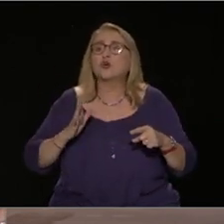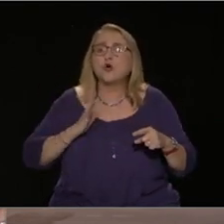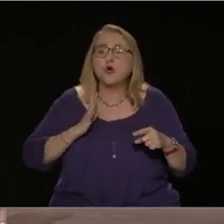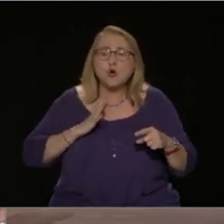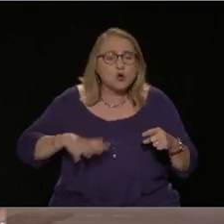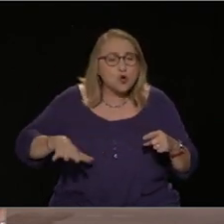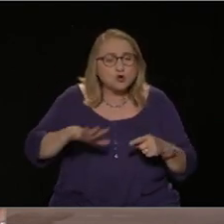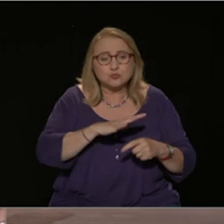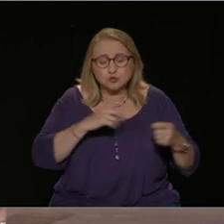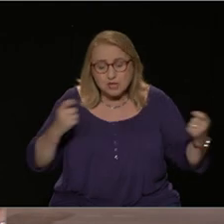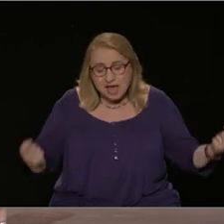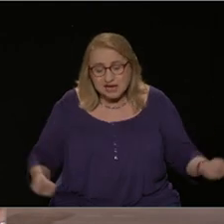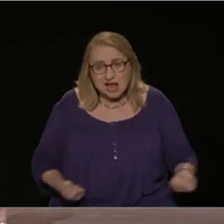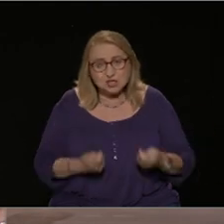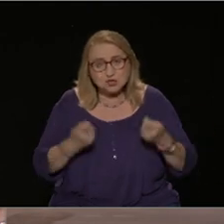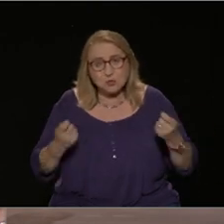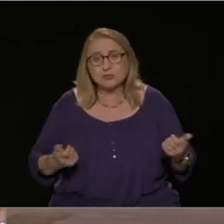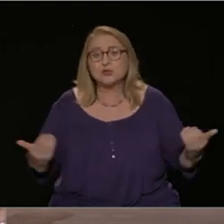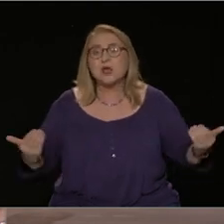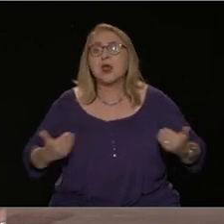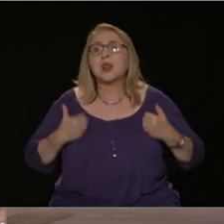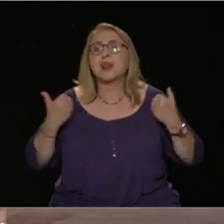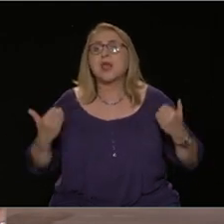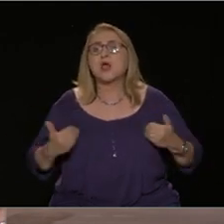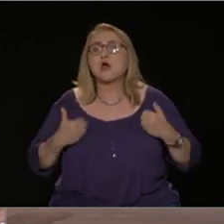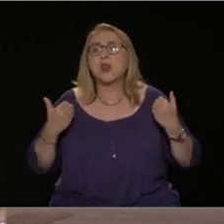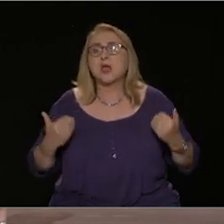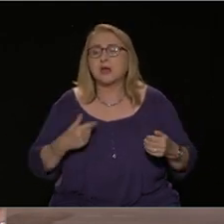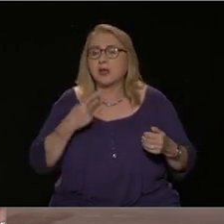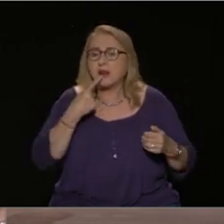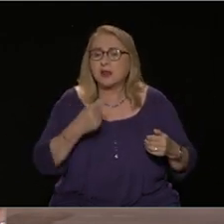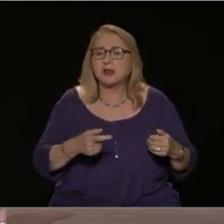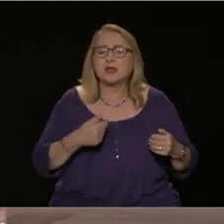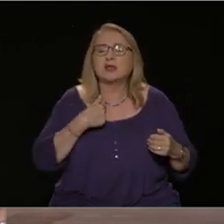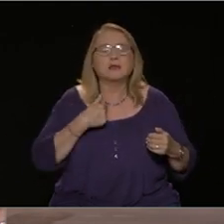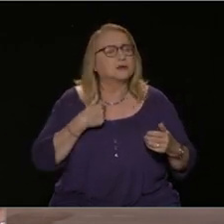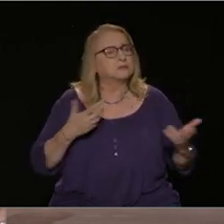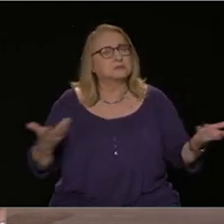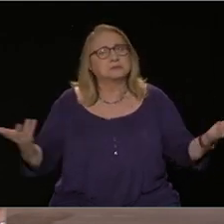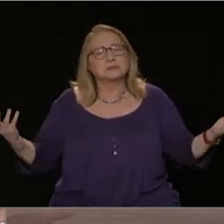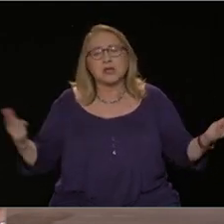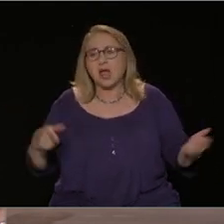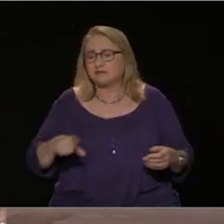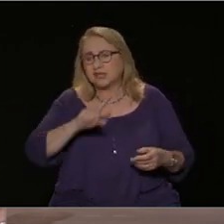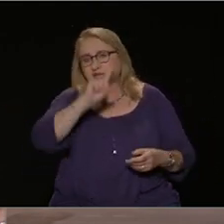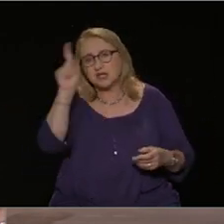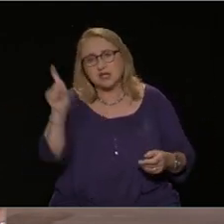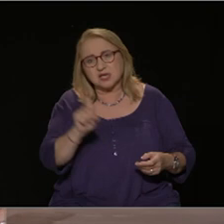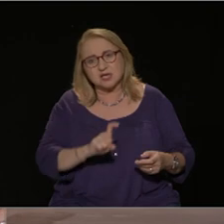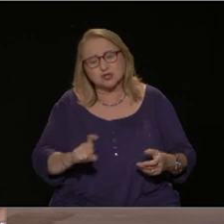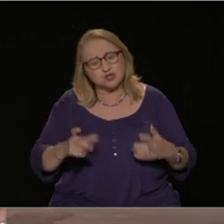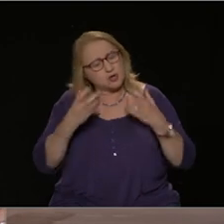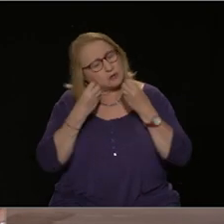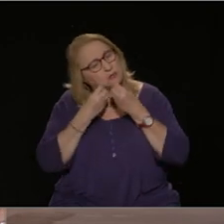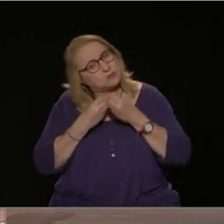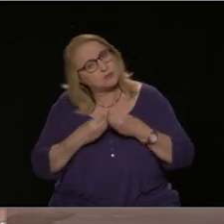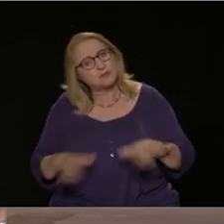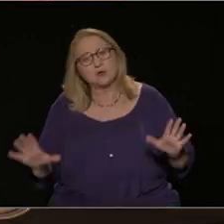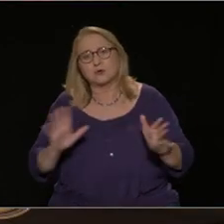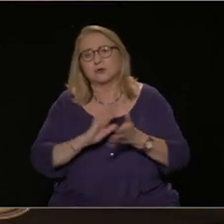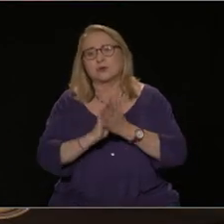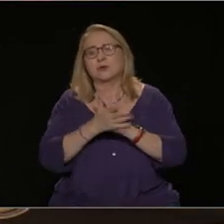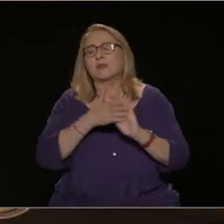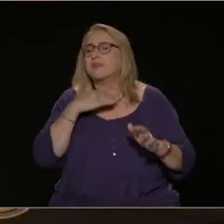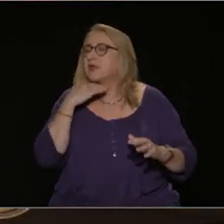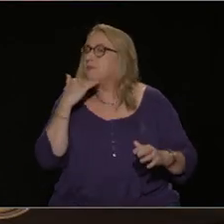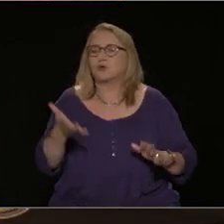πολύ ξεκάθαρο ότι δεν είναι μία ζωή αυτή που ζούμε, δεν μπορεί το πράγμα να συνεχίσει να πηγαίνει άλλο. Εδώ όμως πρέπει